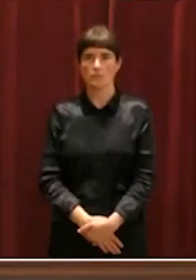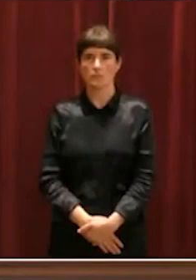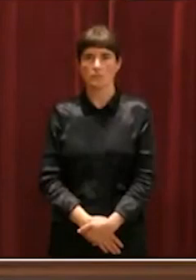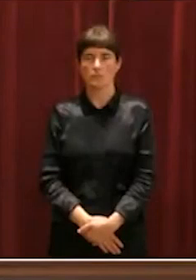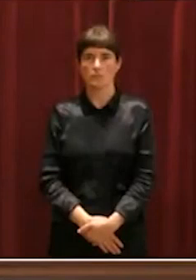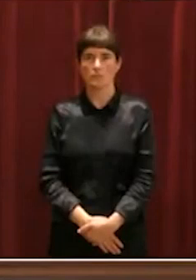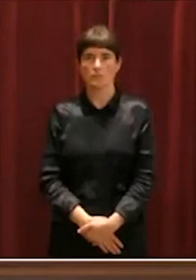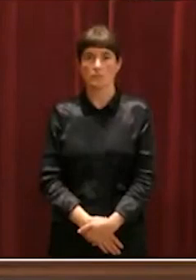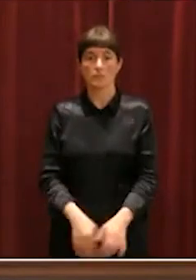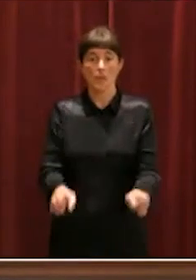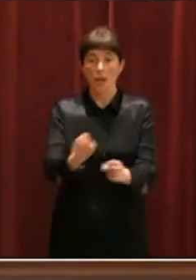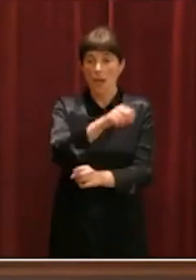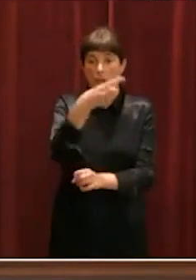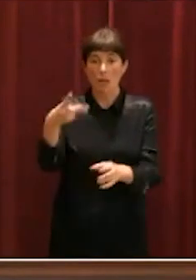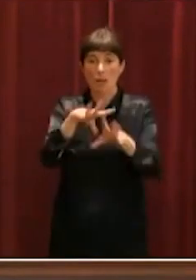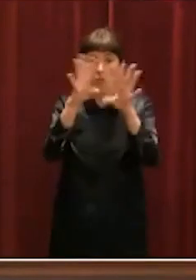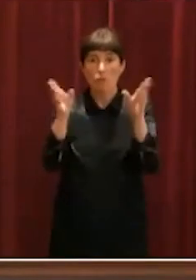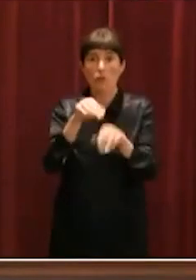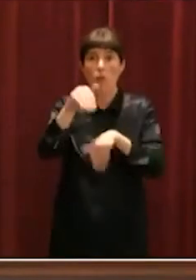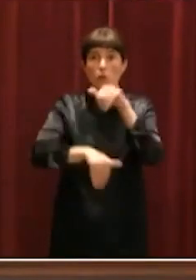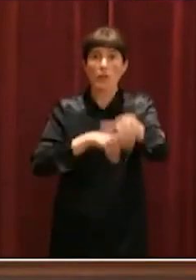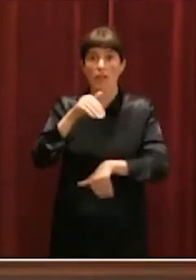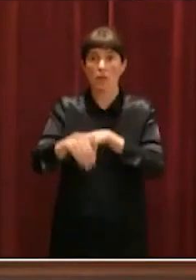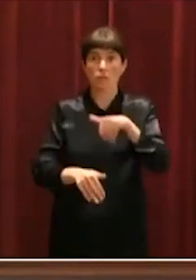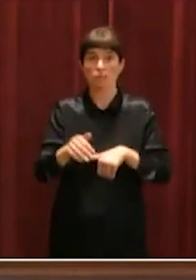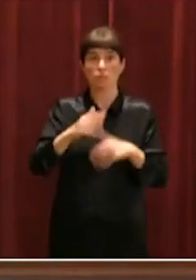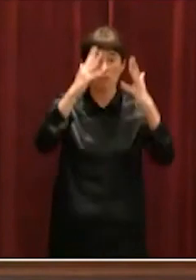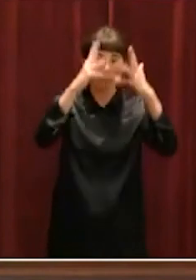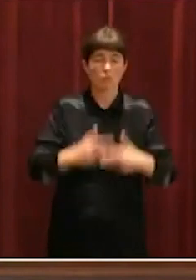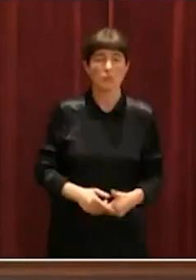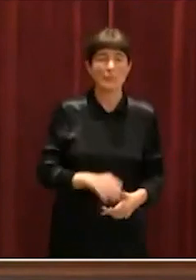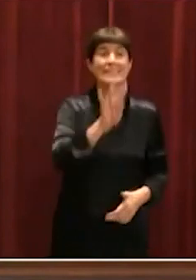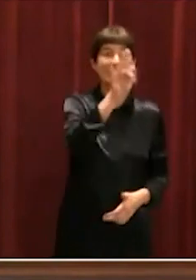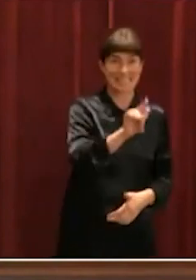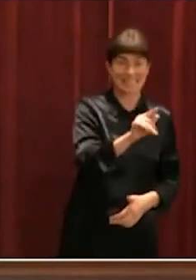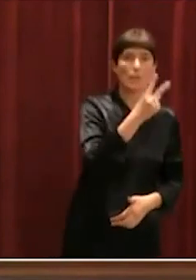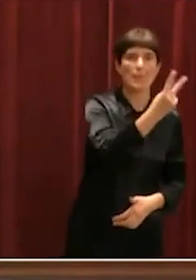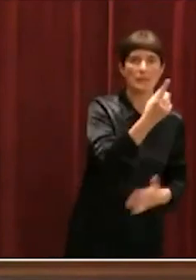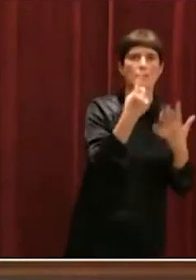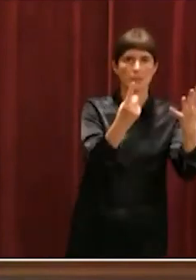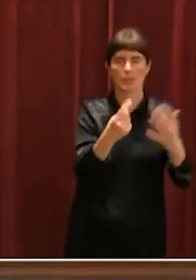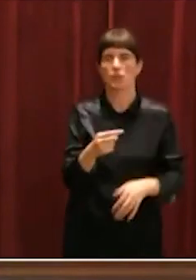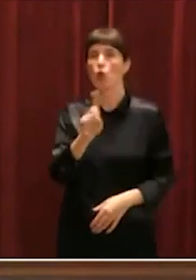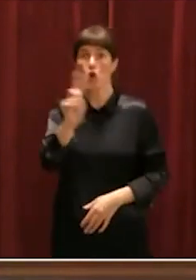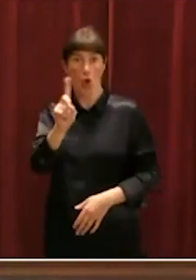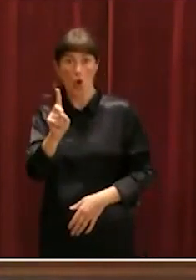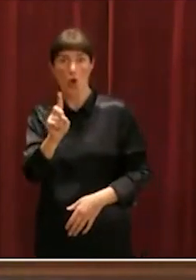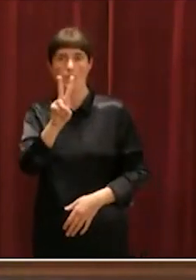El resultat de la votació és el siguiente. Sí, 26. No, 25.